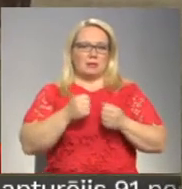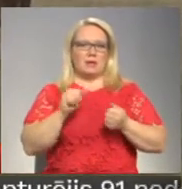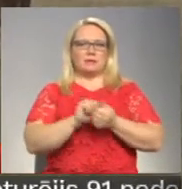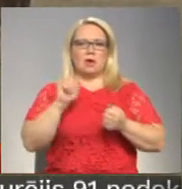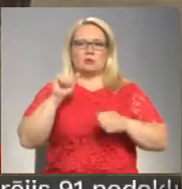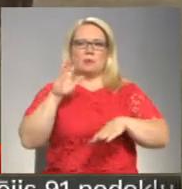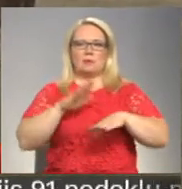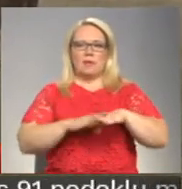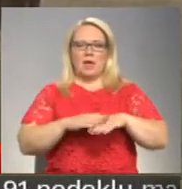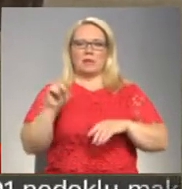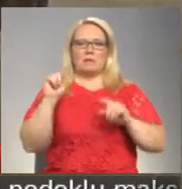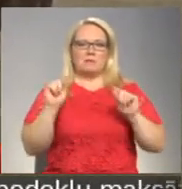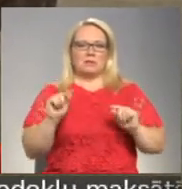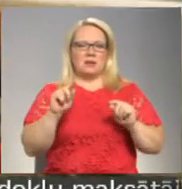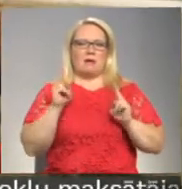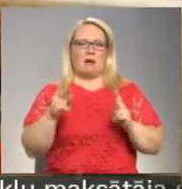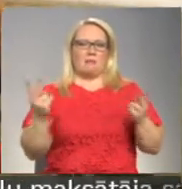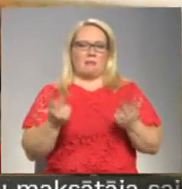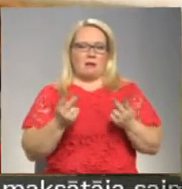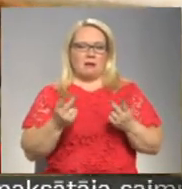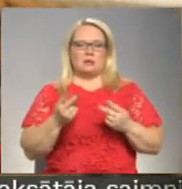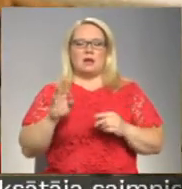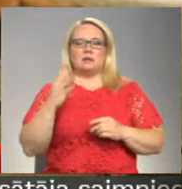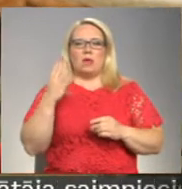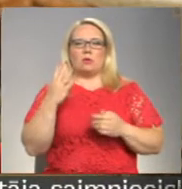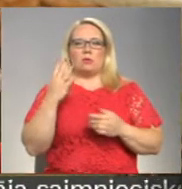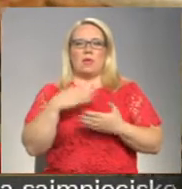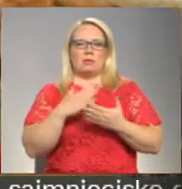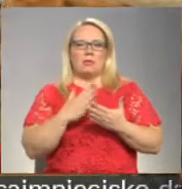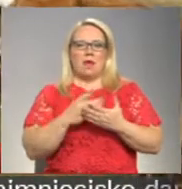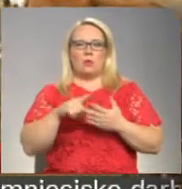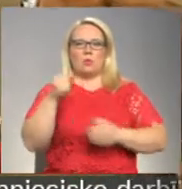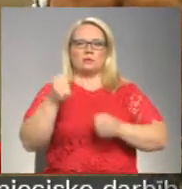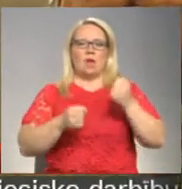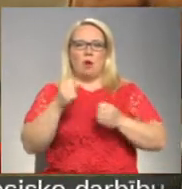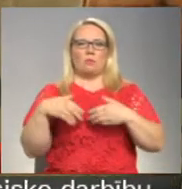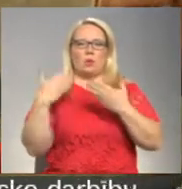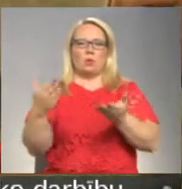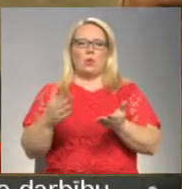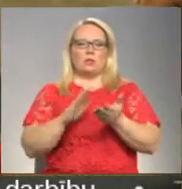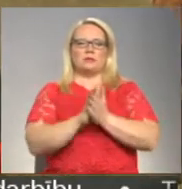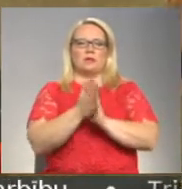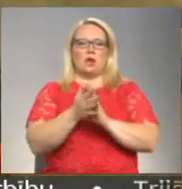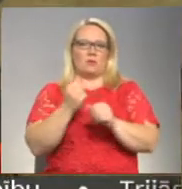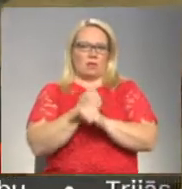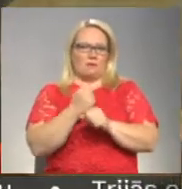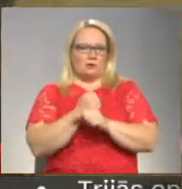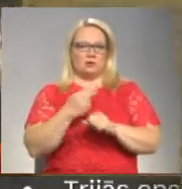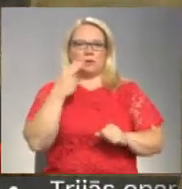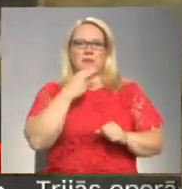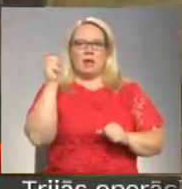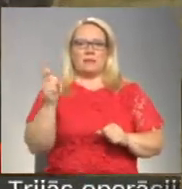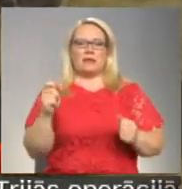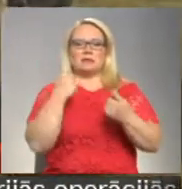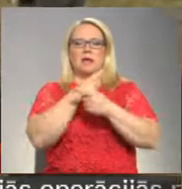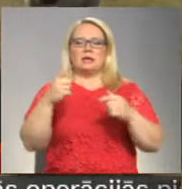sausuma dēļ, esot nedaudz mazāk kā ierasts, aptuveni ceturtā daļa no slaukuma tiekot atvēlēt sieru gatavošanai. Saimniec arī